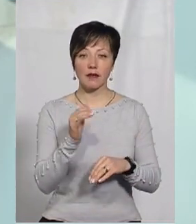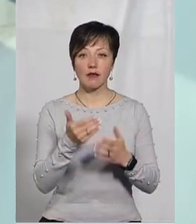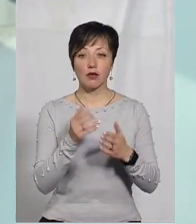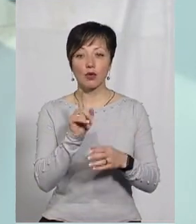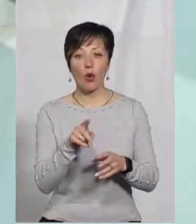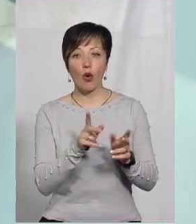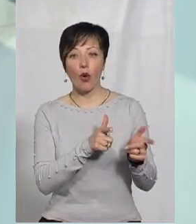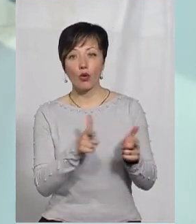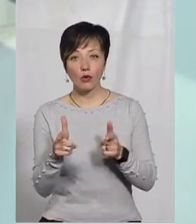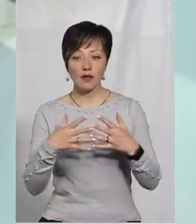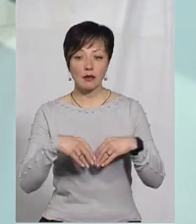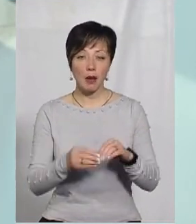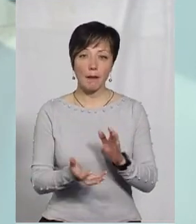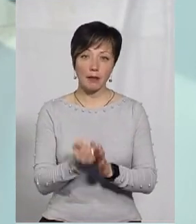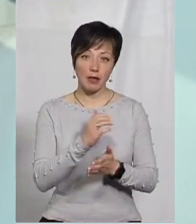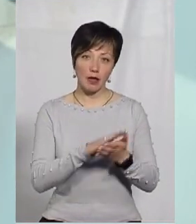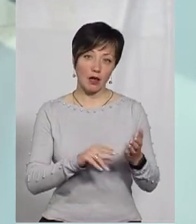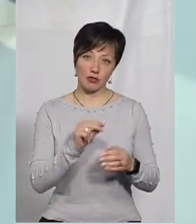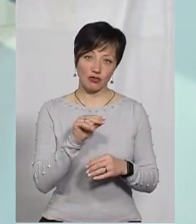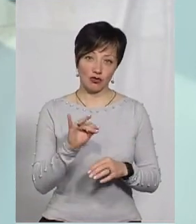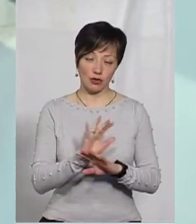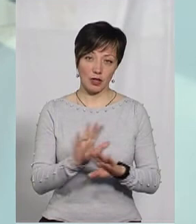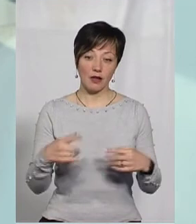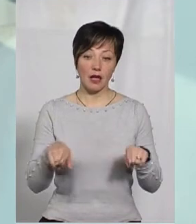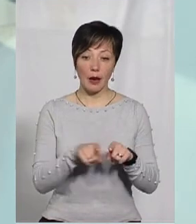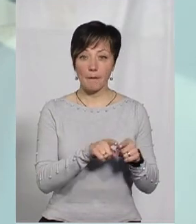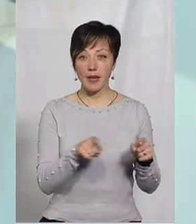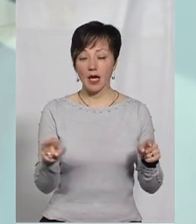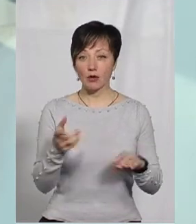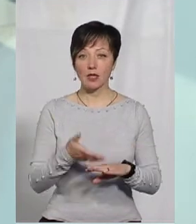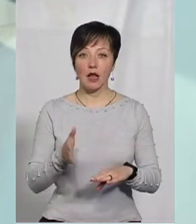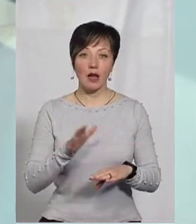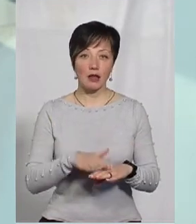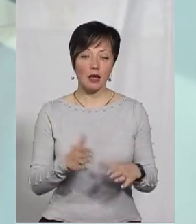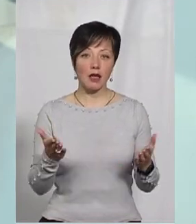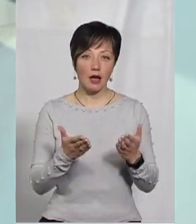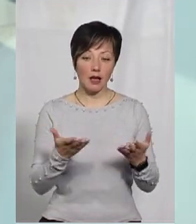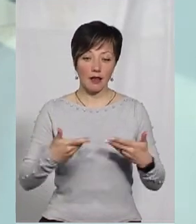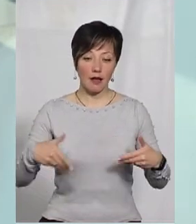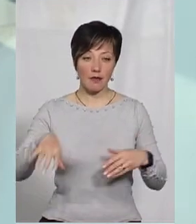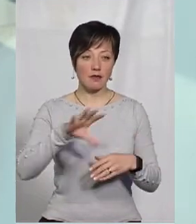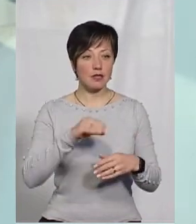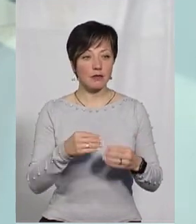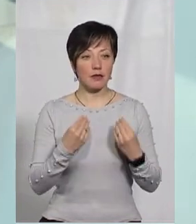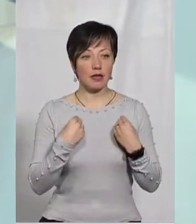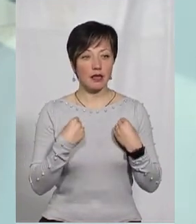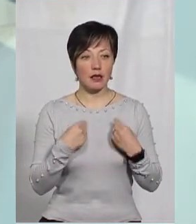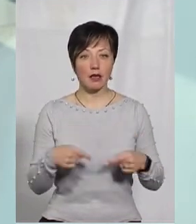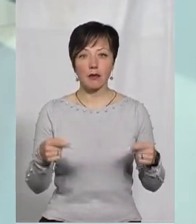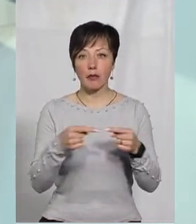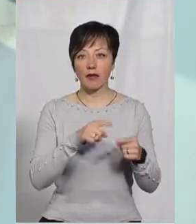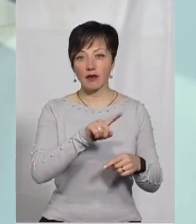того, готова її сім'я підтримати далі чи ні. А взагалі такий період складний, який нам всім дає певні